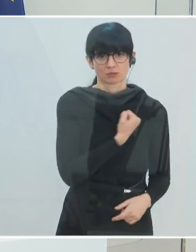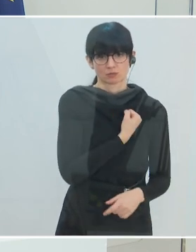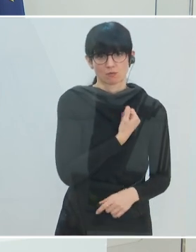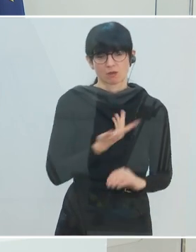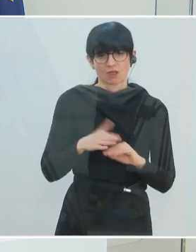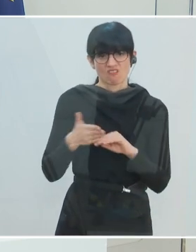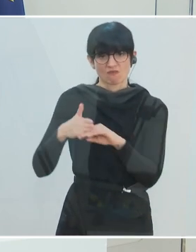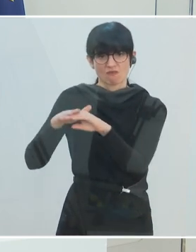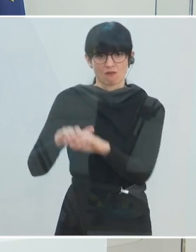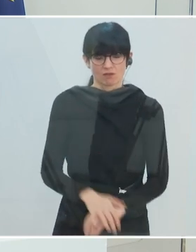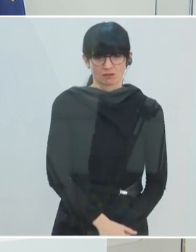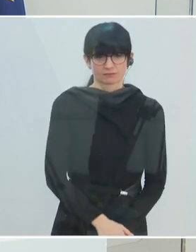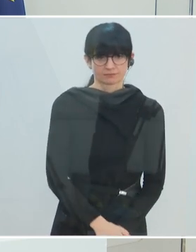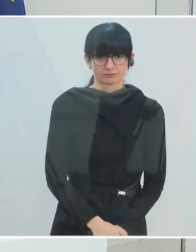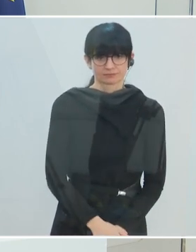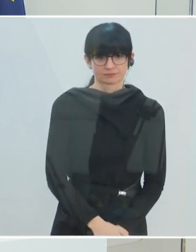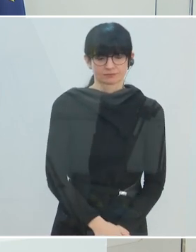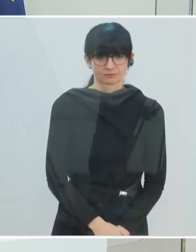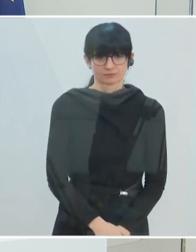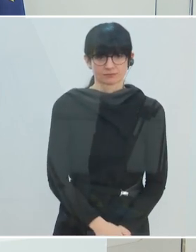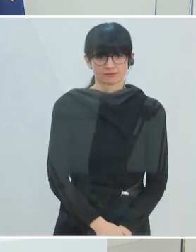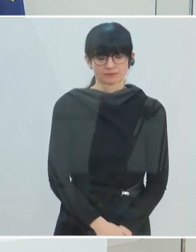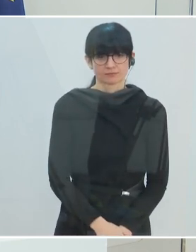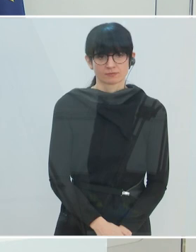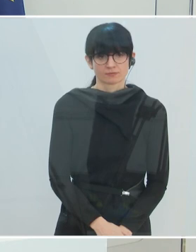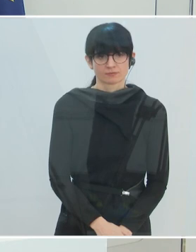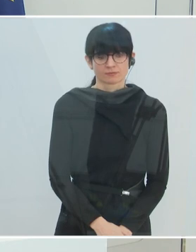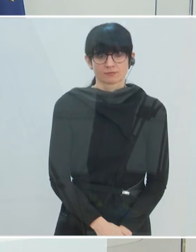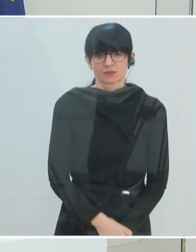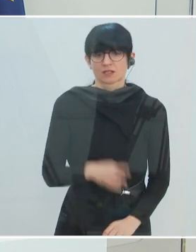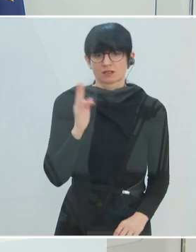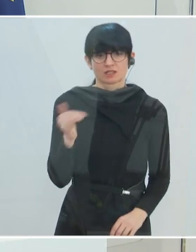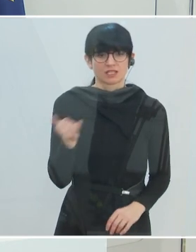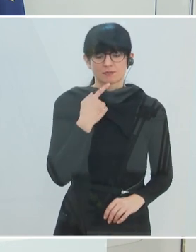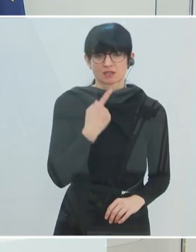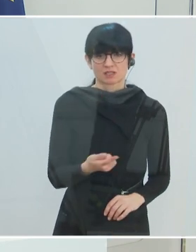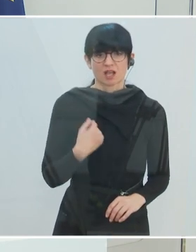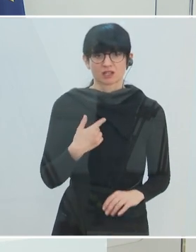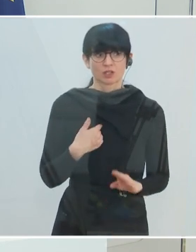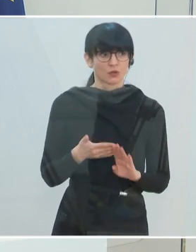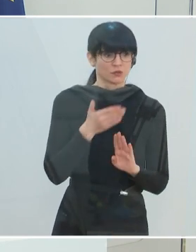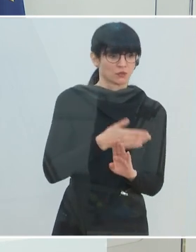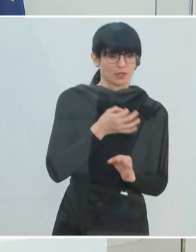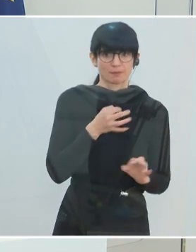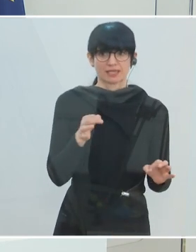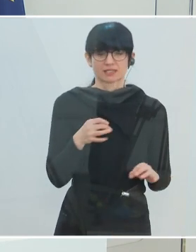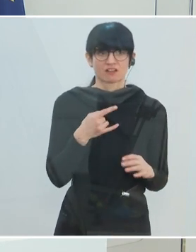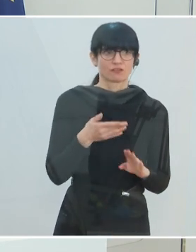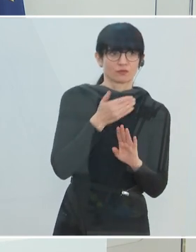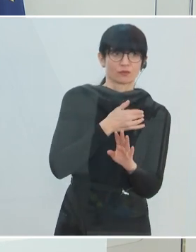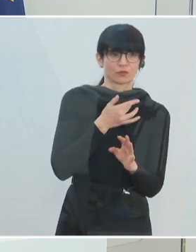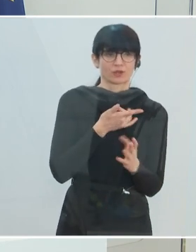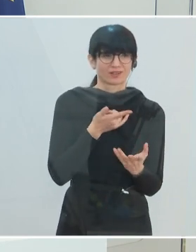Anstiege in Bezug auf den Suizid eher sind. Natürlich kann man immer sagen, alles wäre noch früher noch auch besser gewesen.